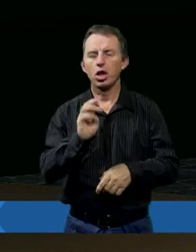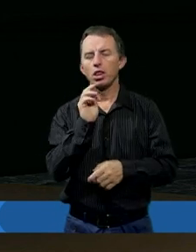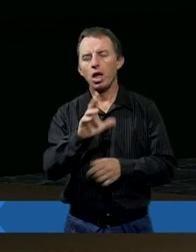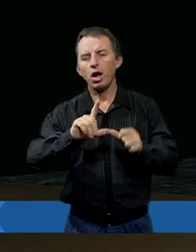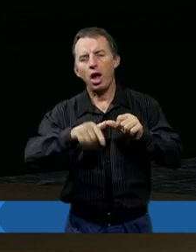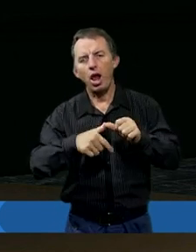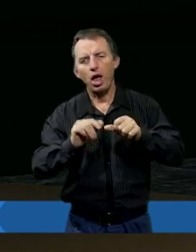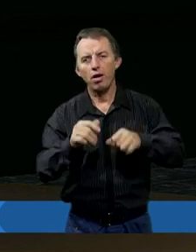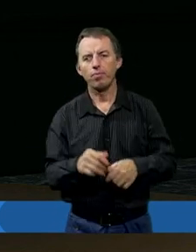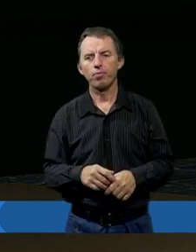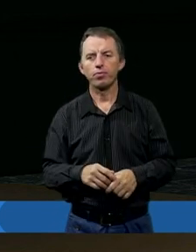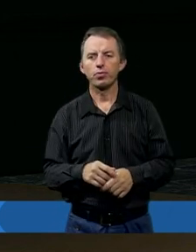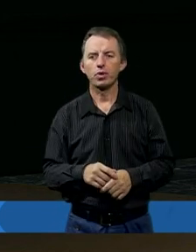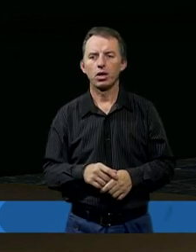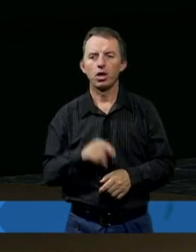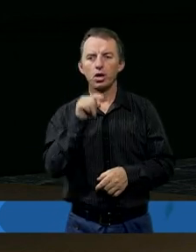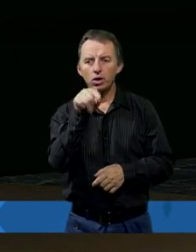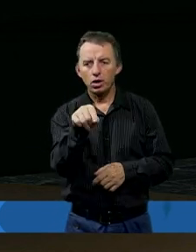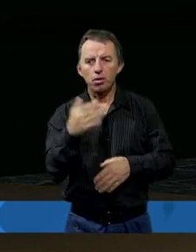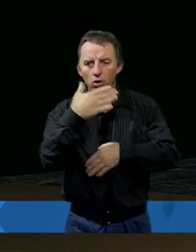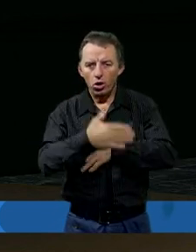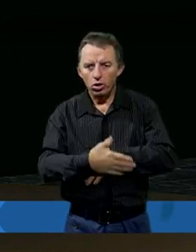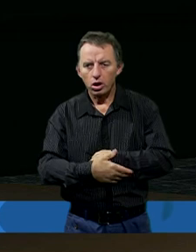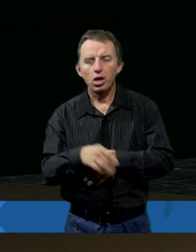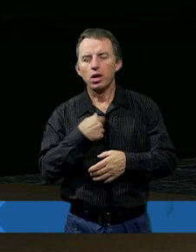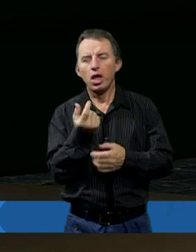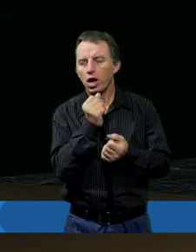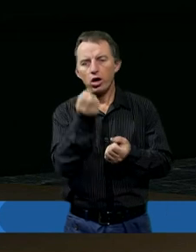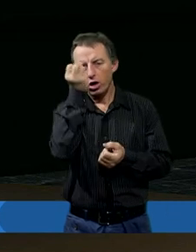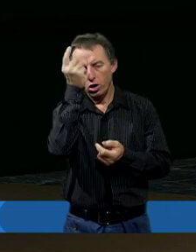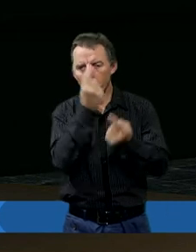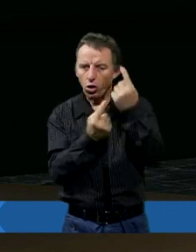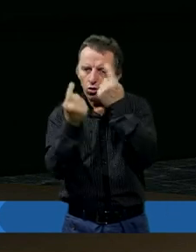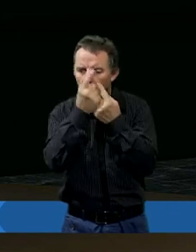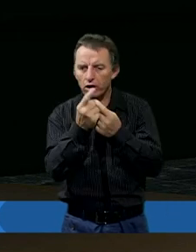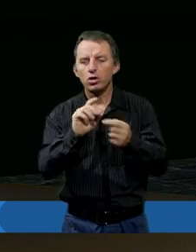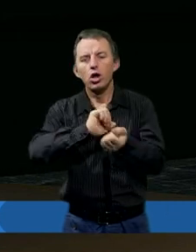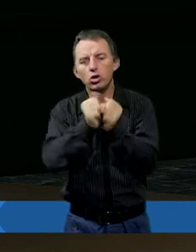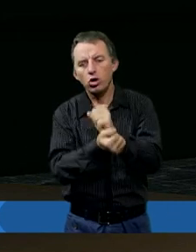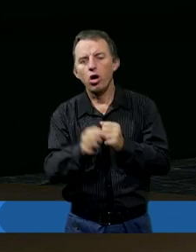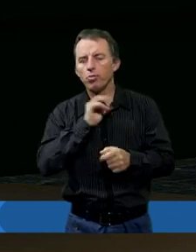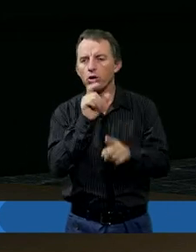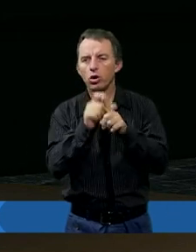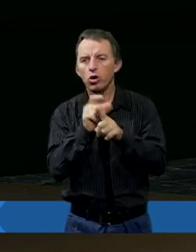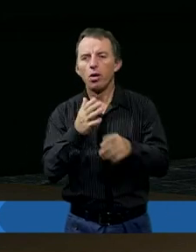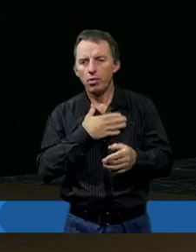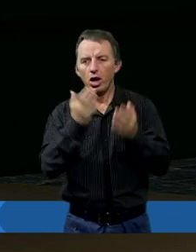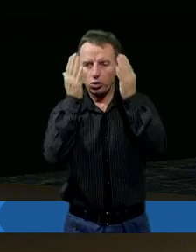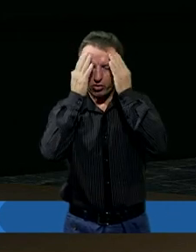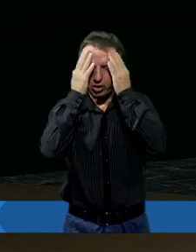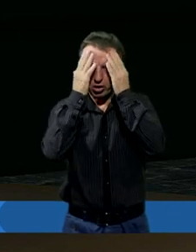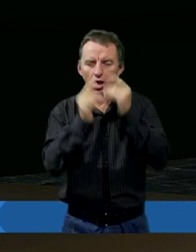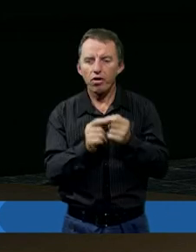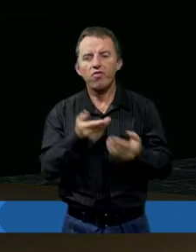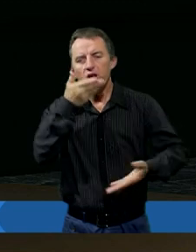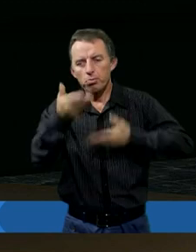ale to czym kończy. Dlatego nierozważne są moje słowa. On ma świadomość, że wypowiada